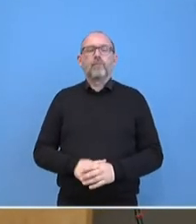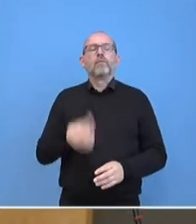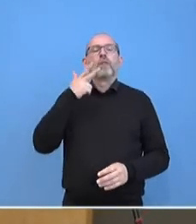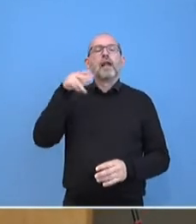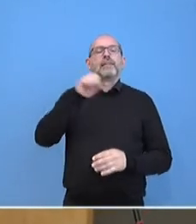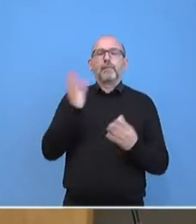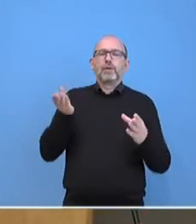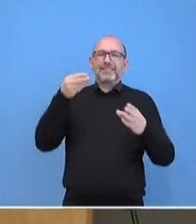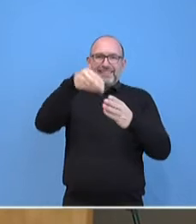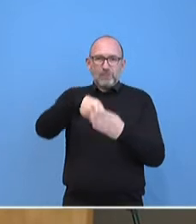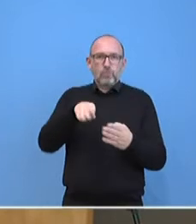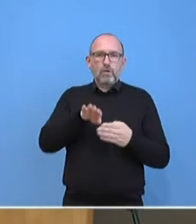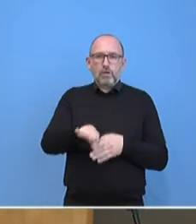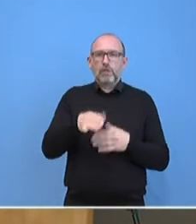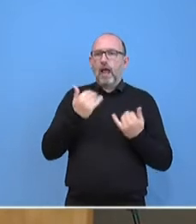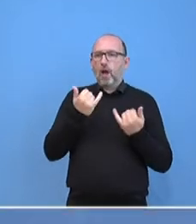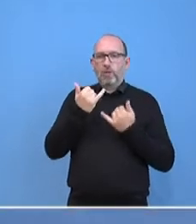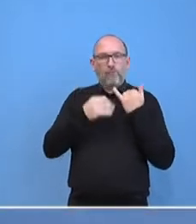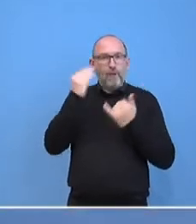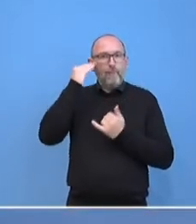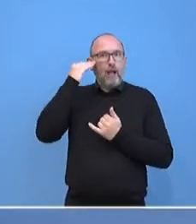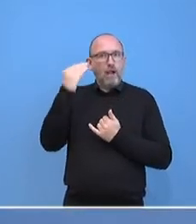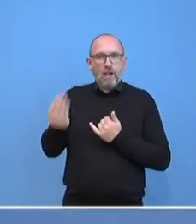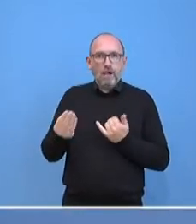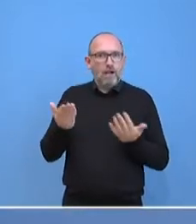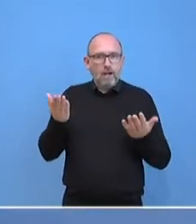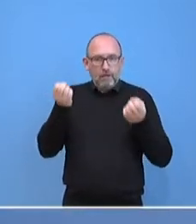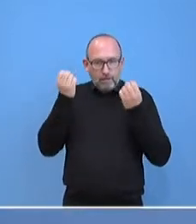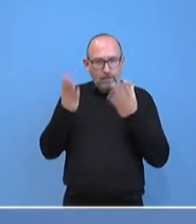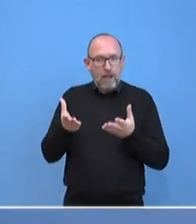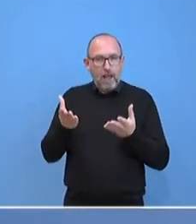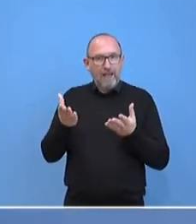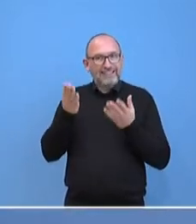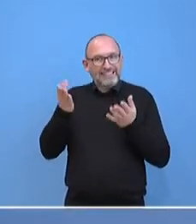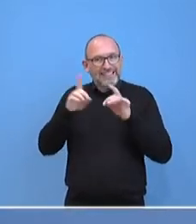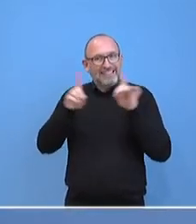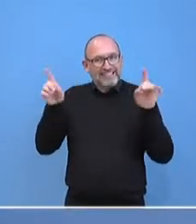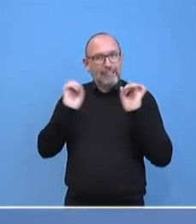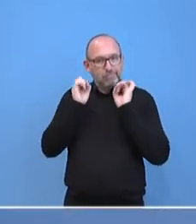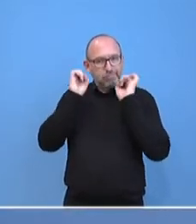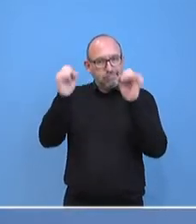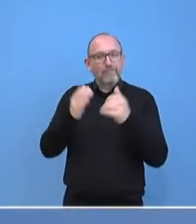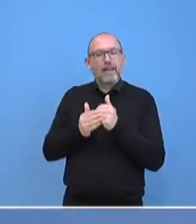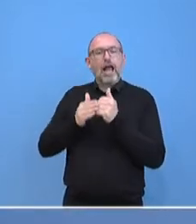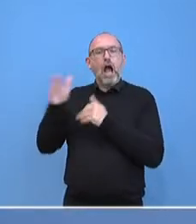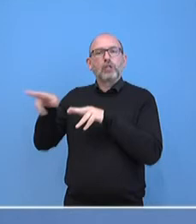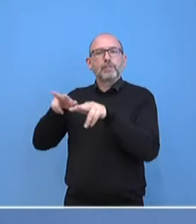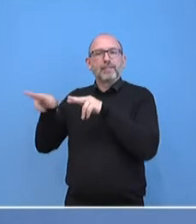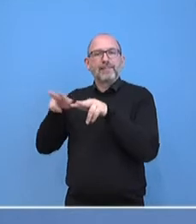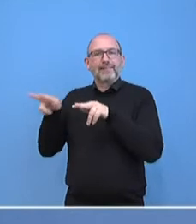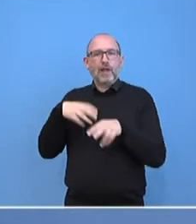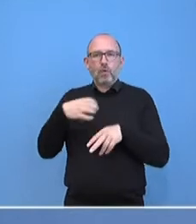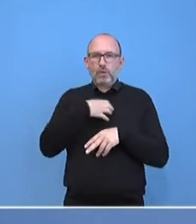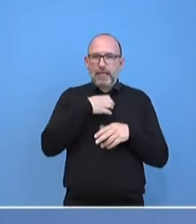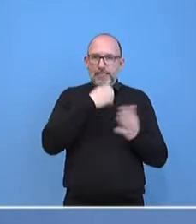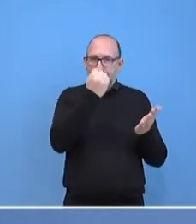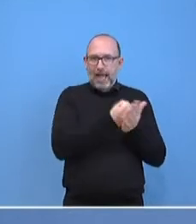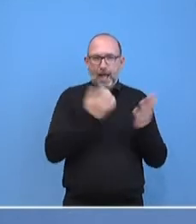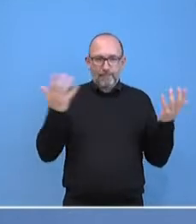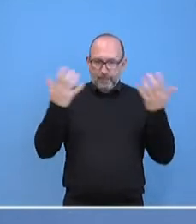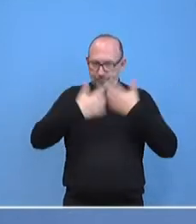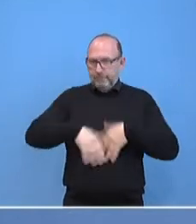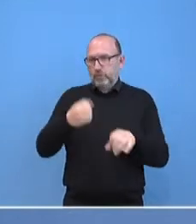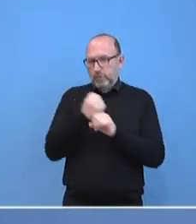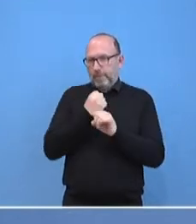das bewegt natürlich auch die Bundeskanzlerin, da arbeiten ja Außenministerium und Kanzleramt sehr eng zusammen. Ich will eins noch hinzufügen,